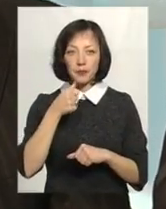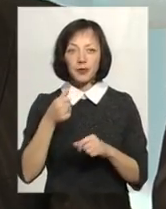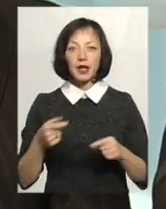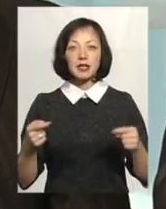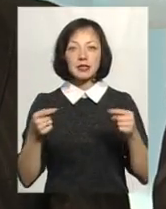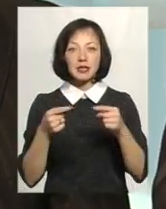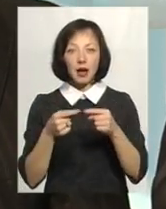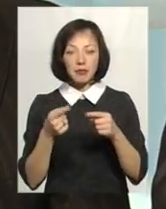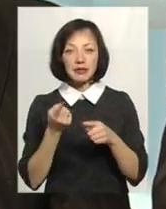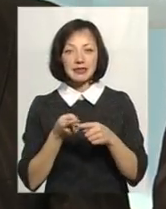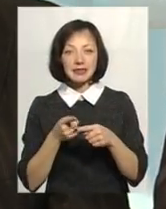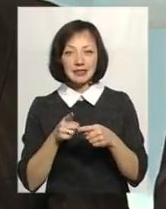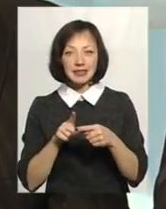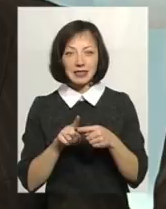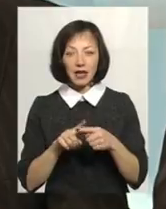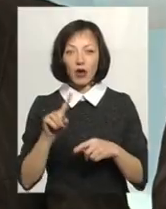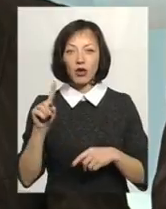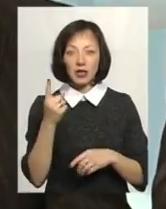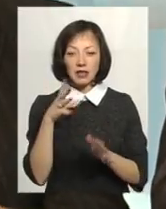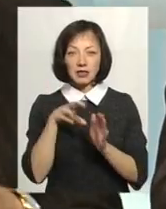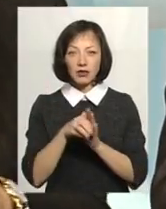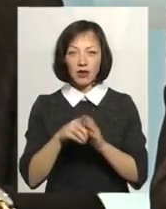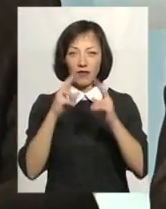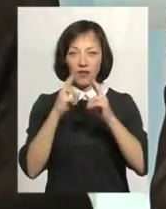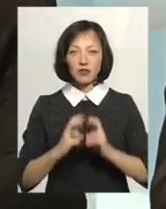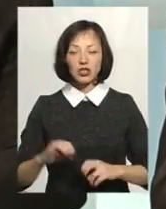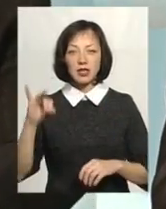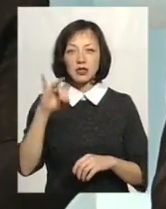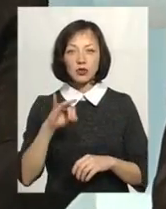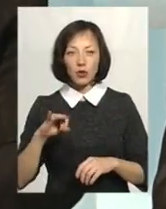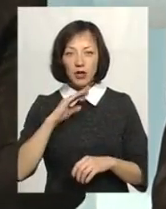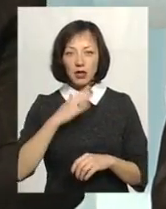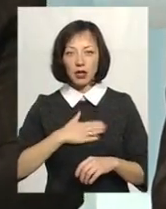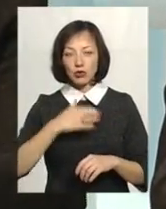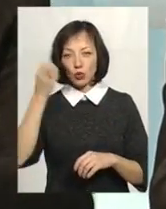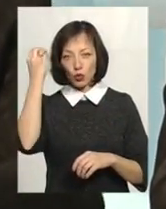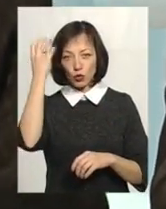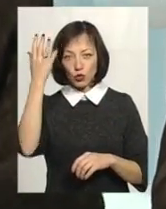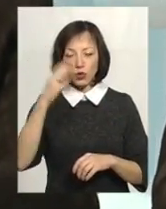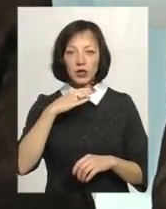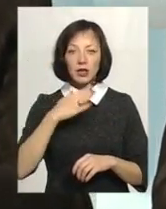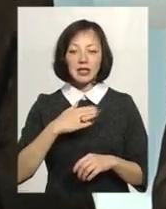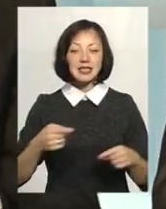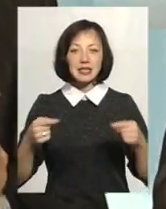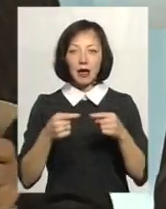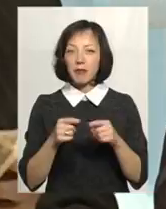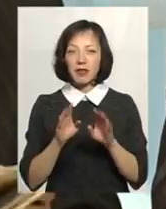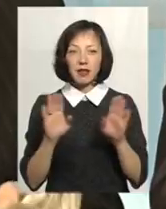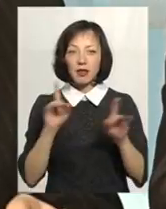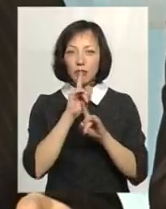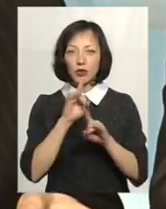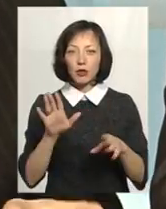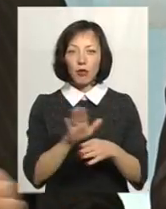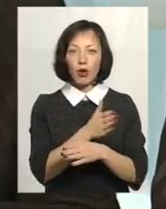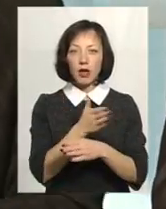іменно це, одна із складових, це вивчення історії, вивчення нашої культури, нашої, іменно, давайте не